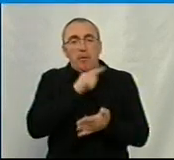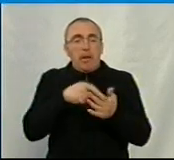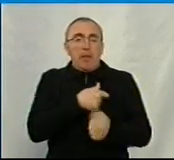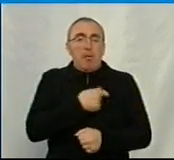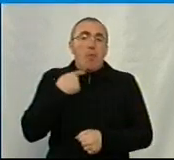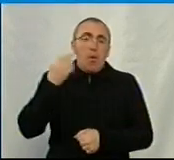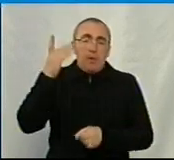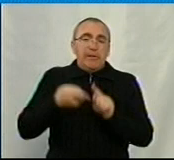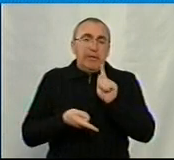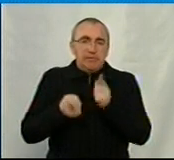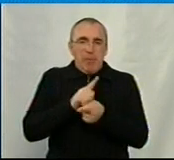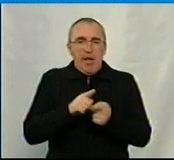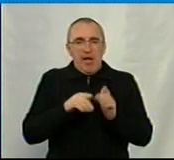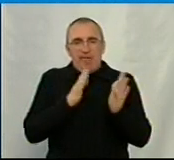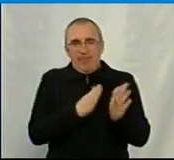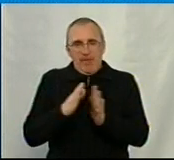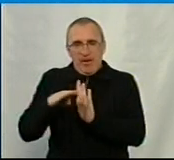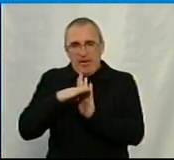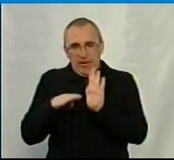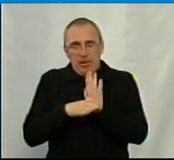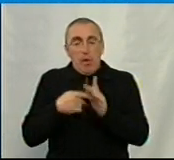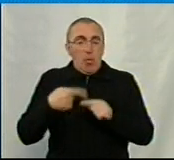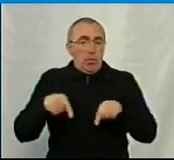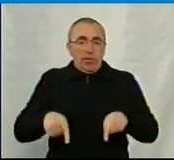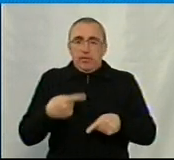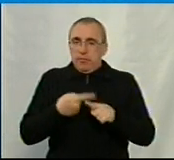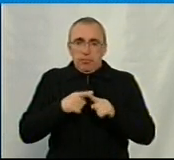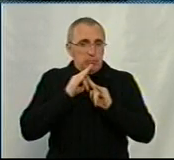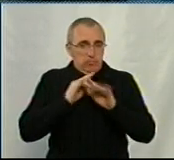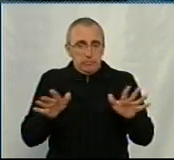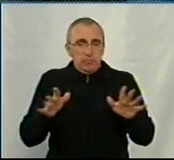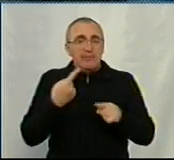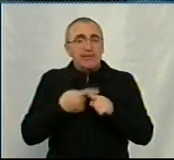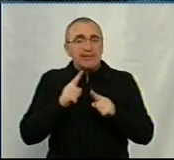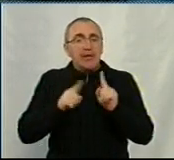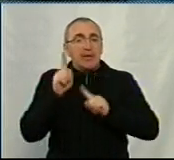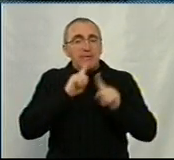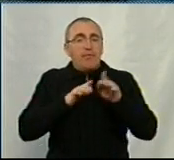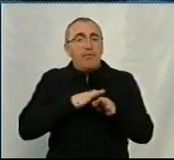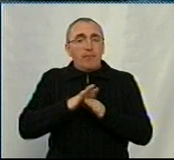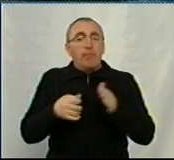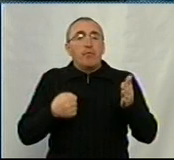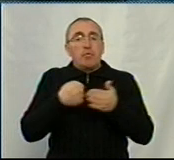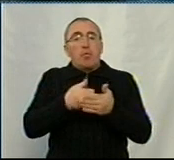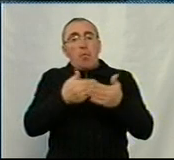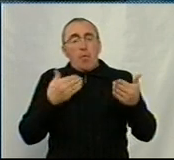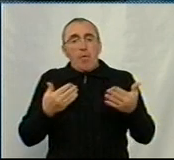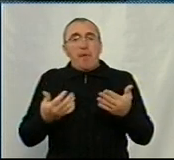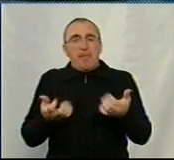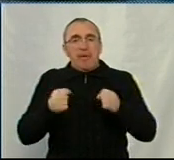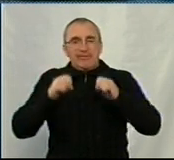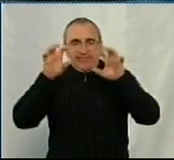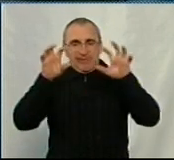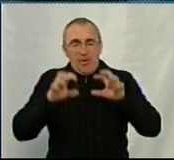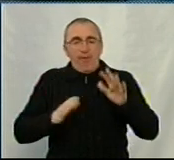голосують зміни до регламенту. У нас отак вже не буде, я так розумію. Ну, це засідання відбулося до прийняття закону Верховною